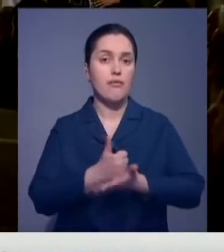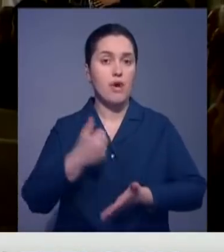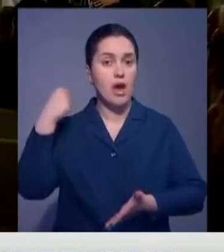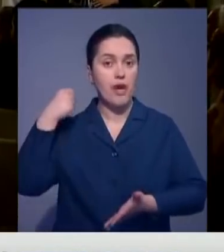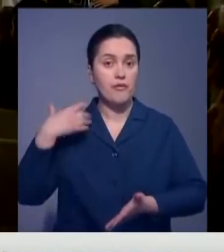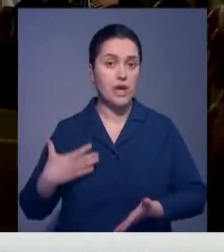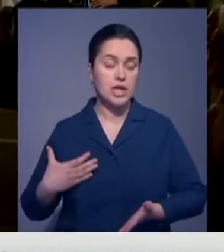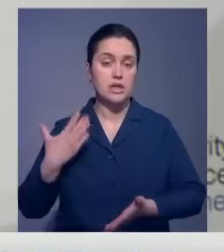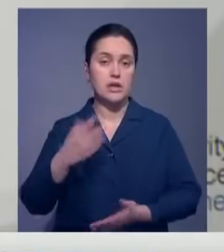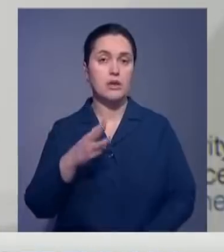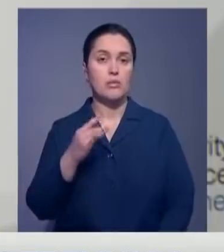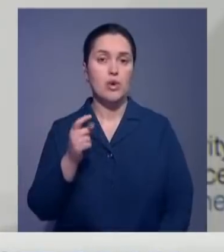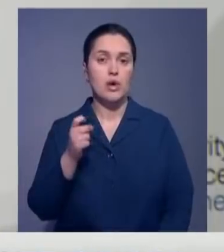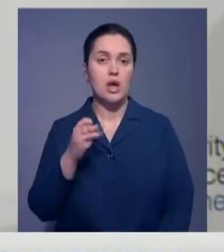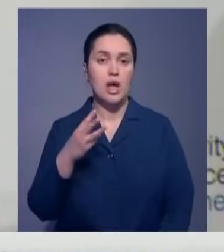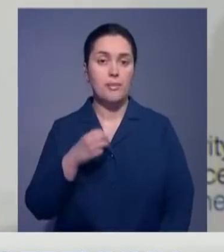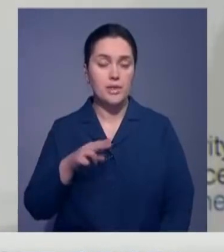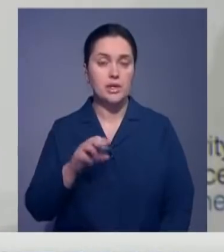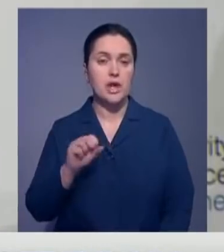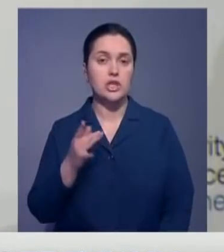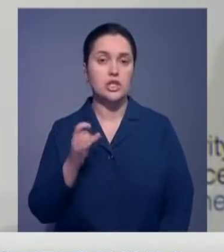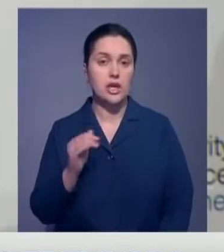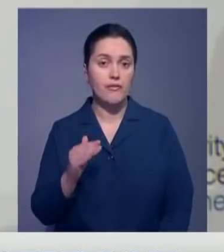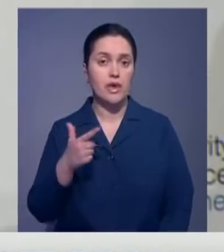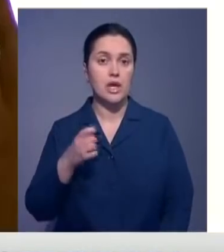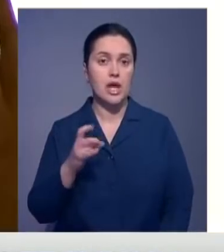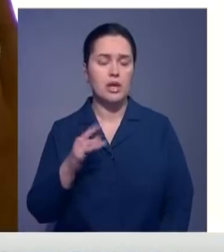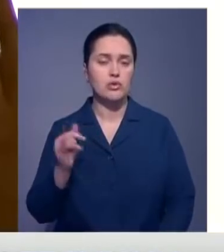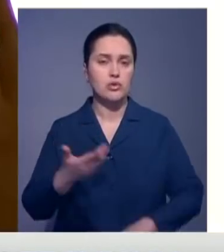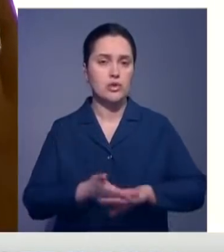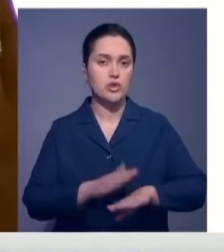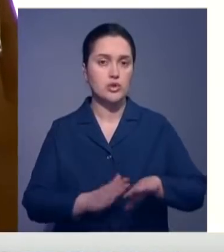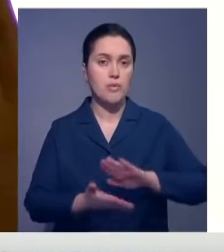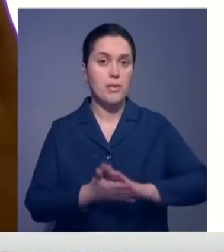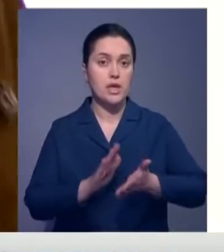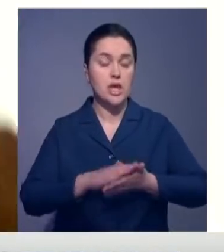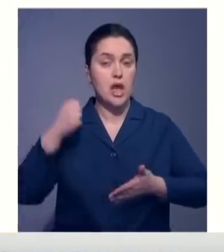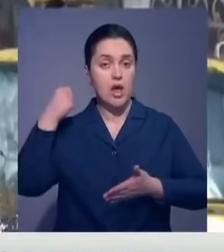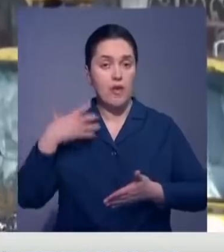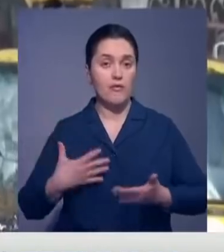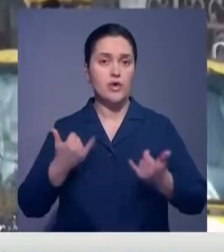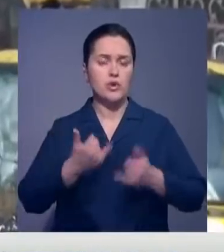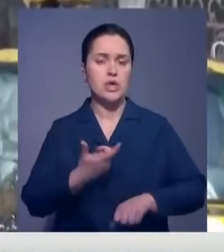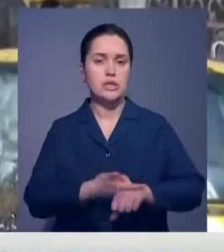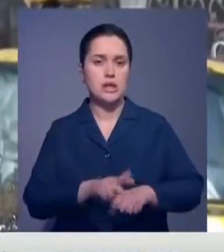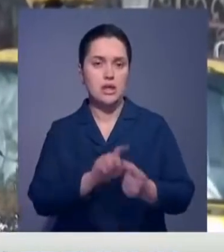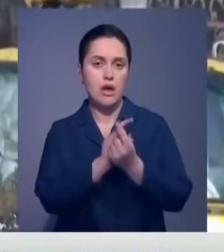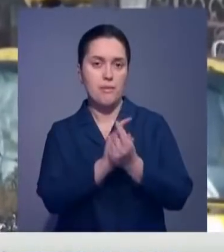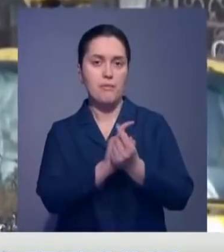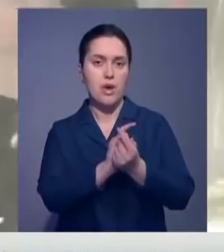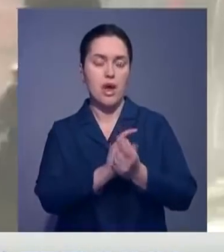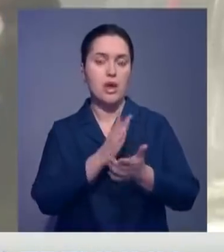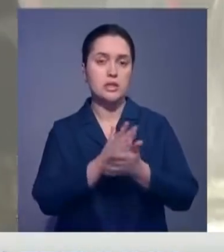республики Мухаммад Ашраф Гани. И несмотря на тревожную обстановку в стране, в Афганистане сегодня идет сильное противостояние